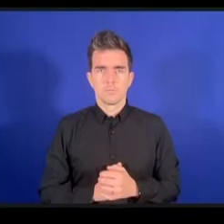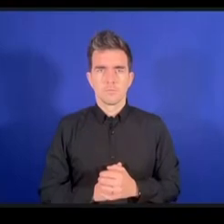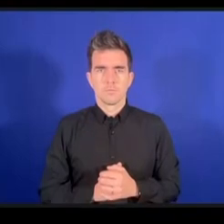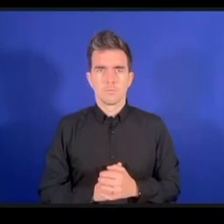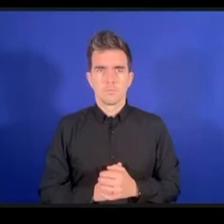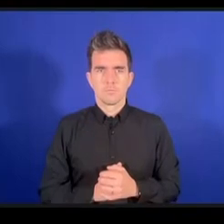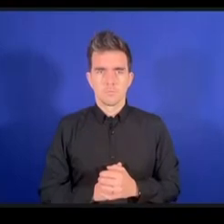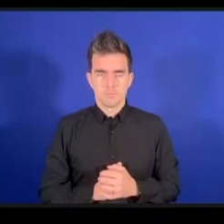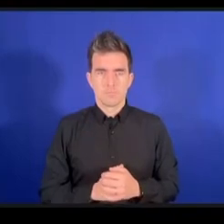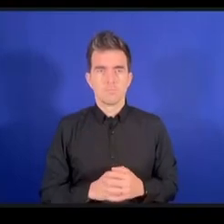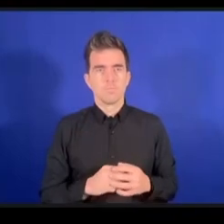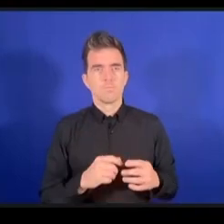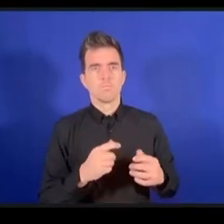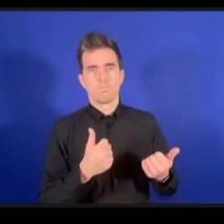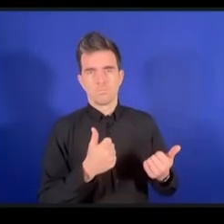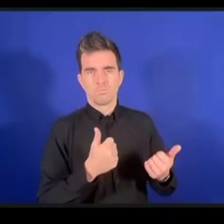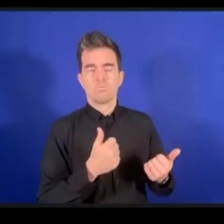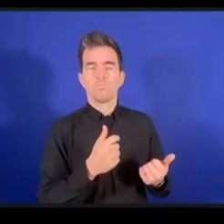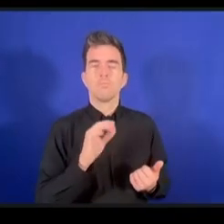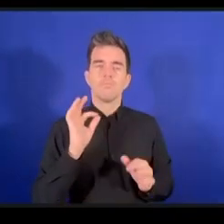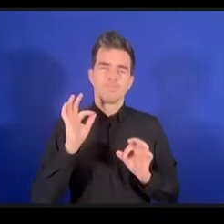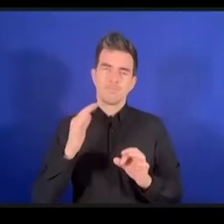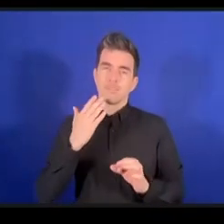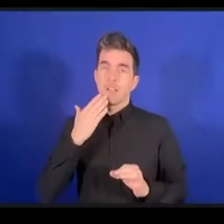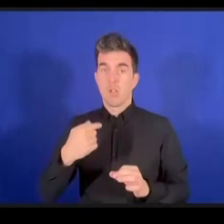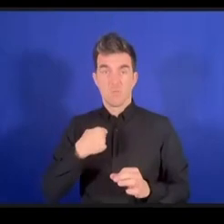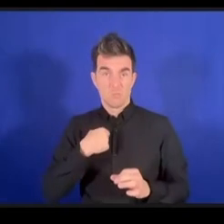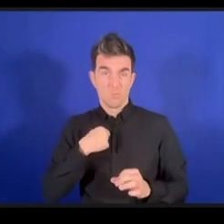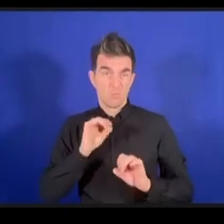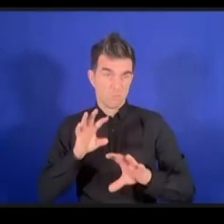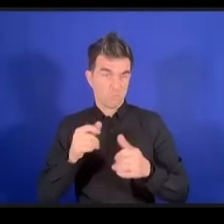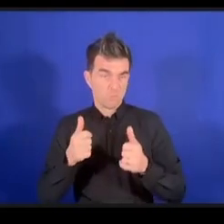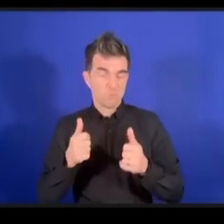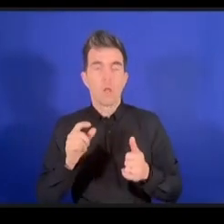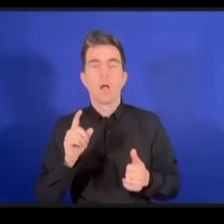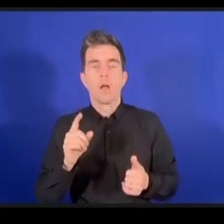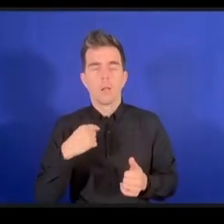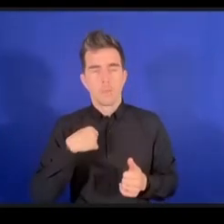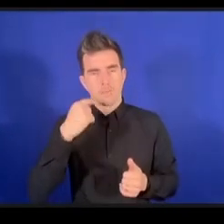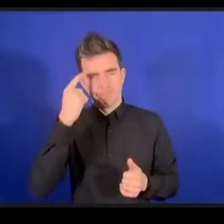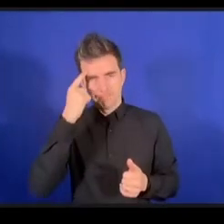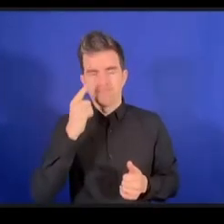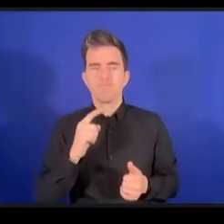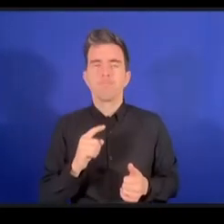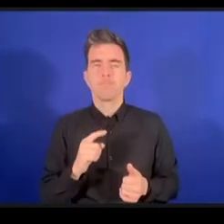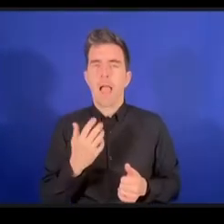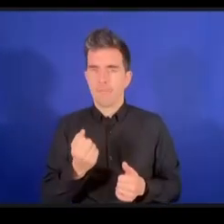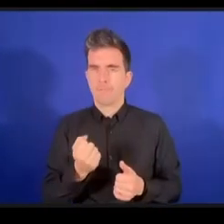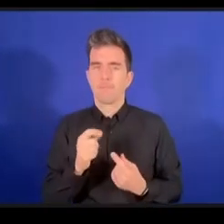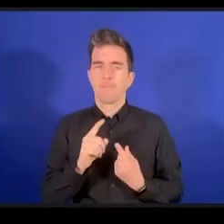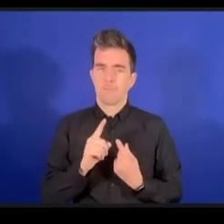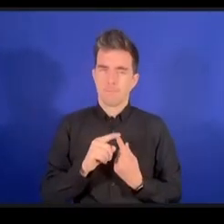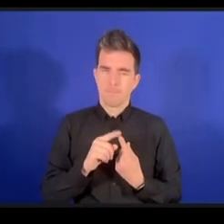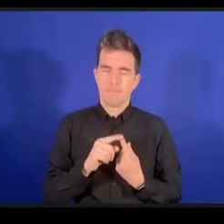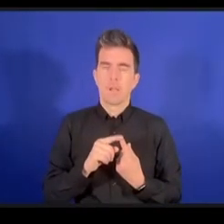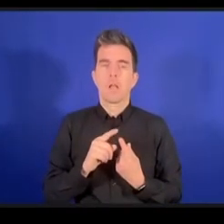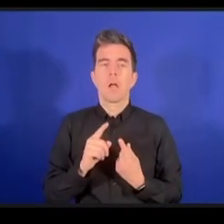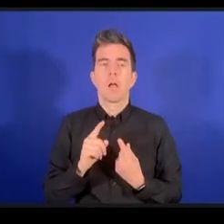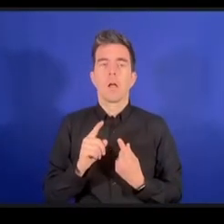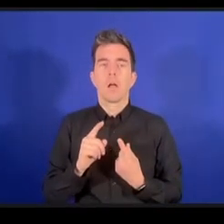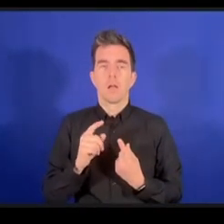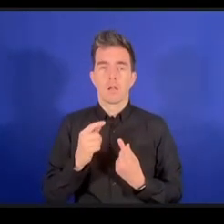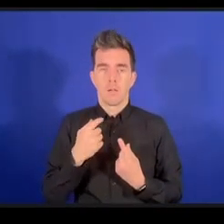أنا أعرف هناك أمر تعلمته خلال من تجيبتي هذا الأسبوع